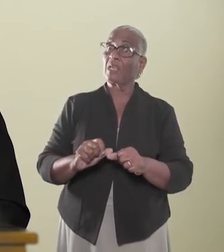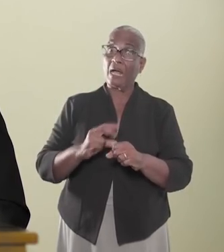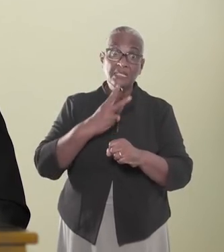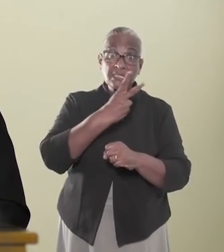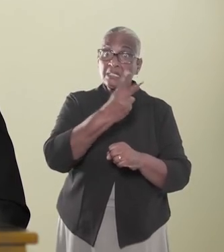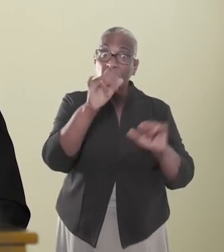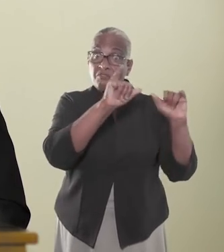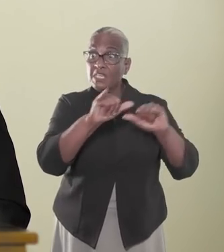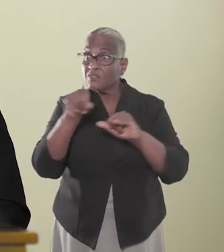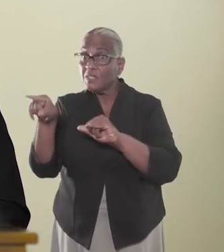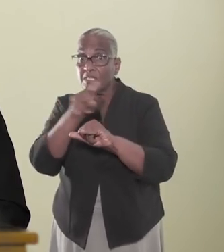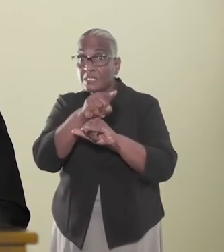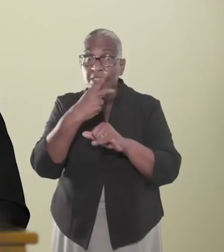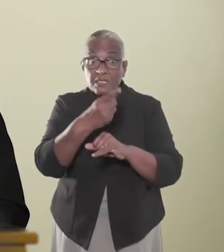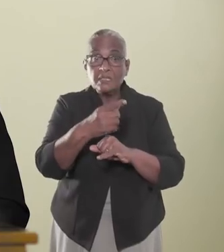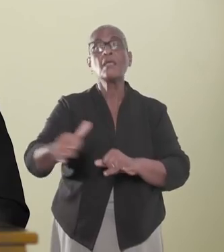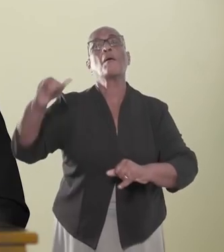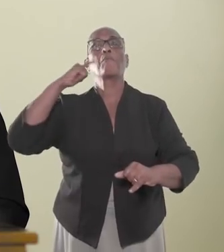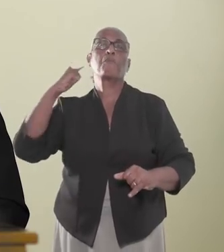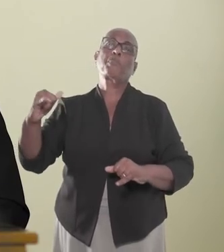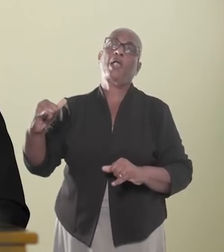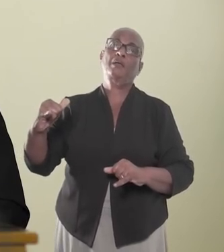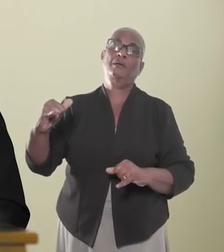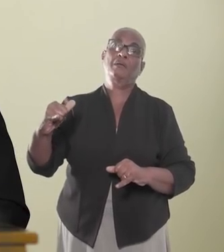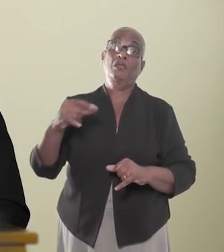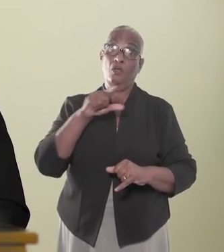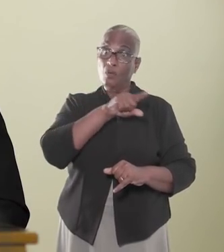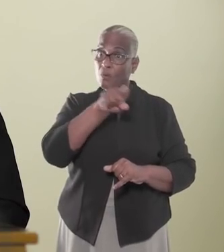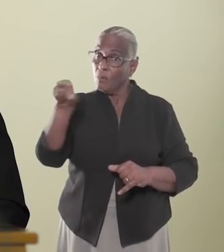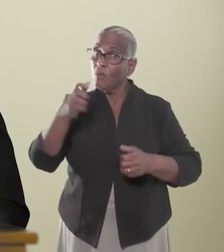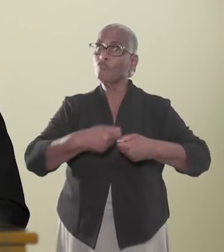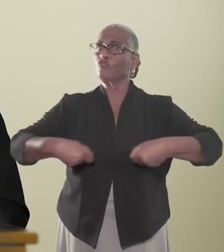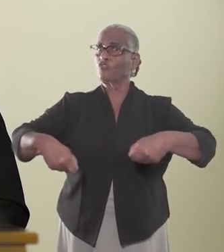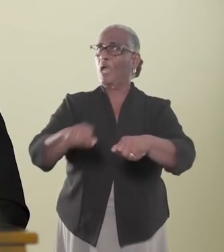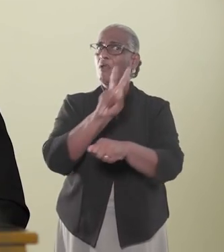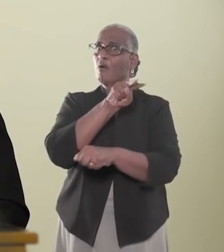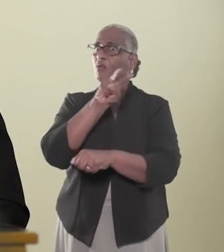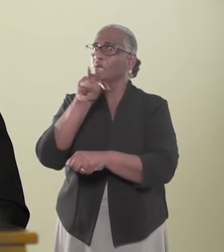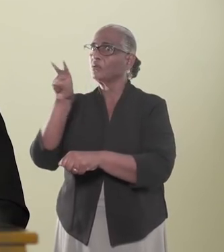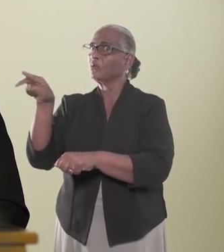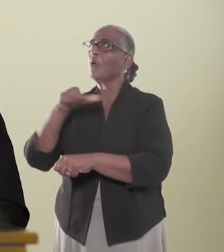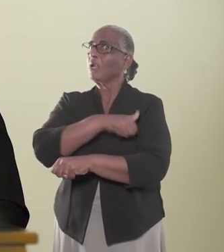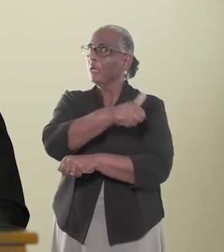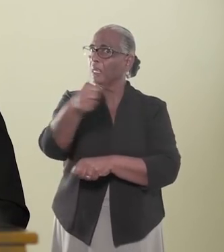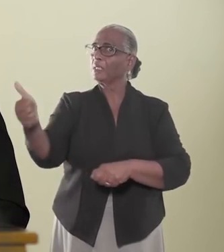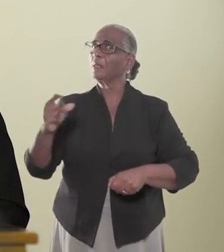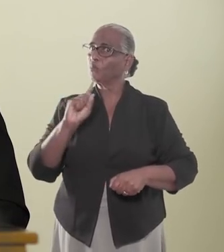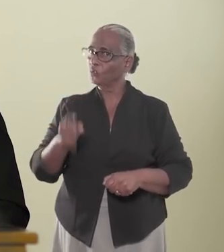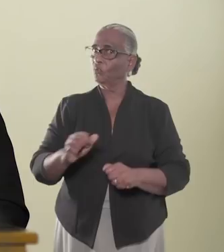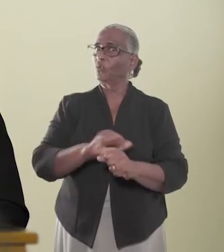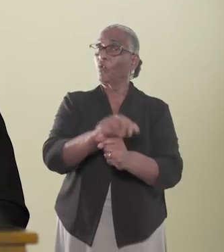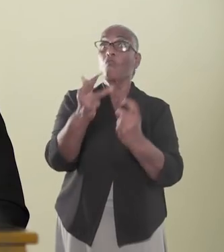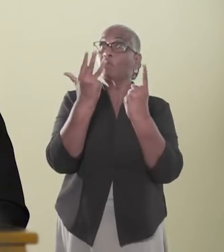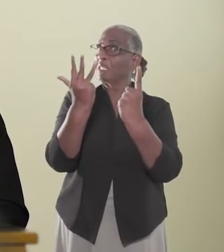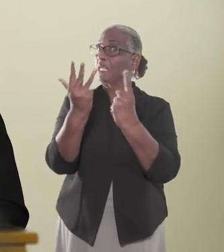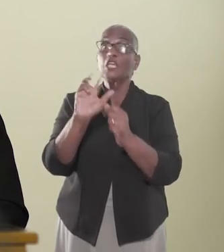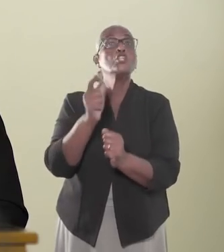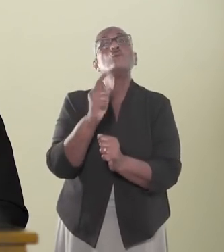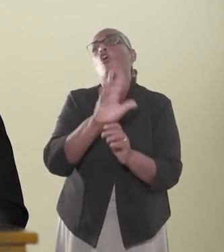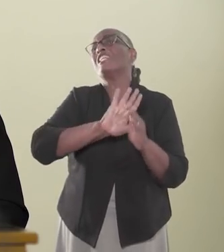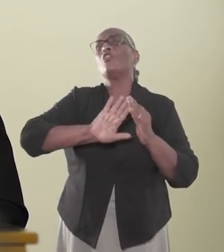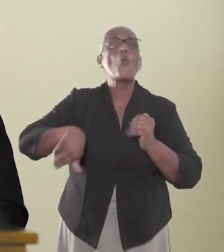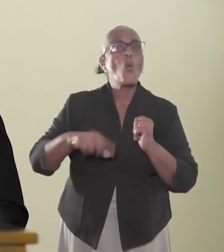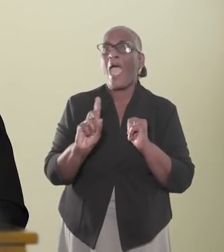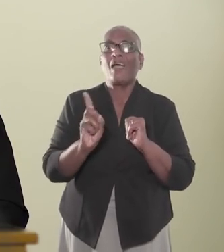plicht overtredingen te rapporteren. Ja, u zult de sociale controle moeten uitoefenen. COVID-19 is